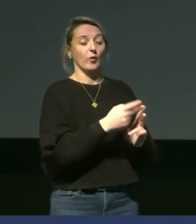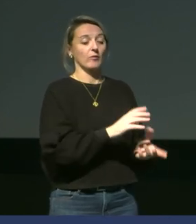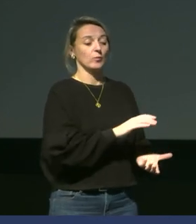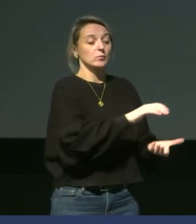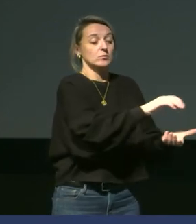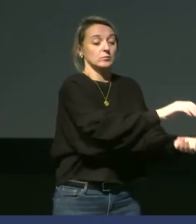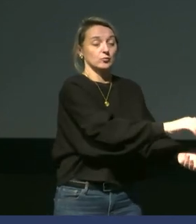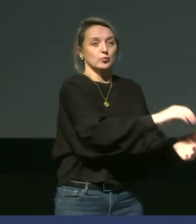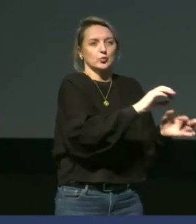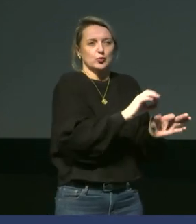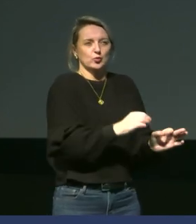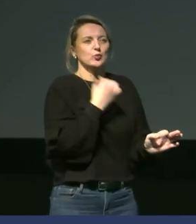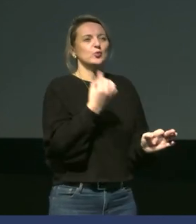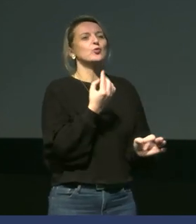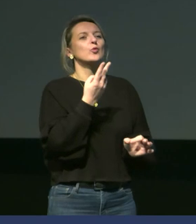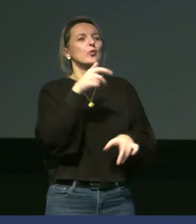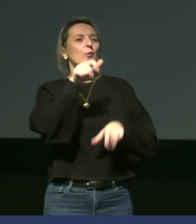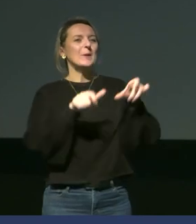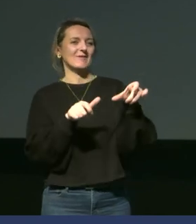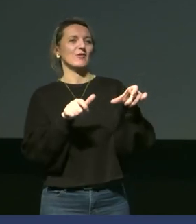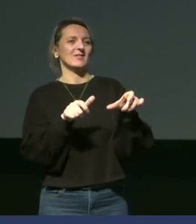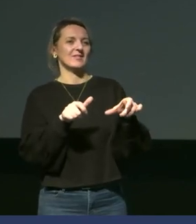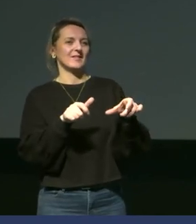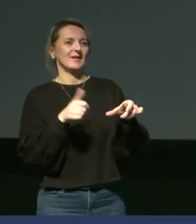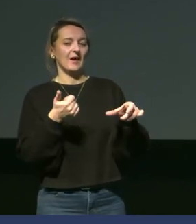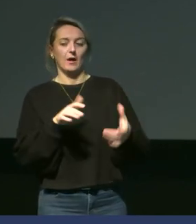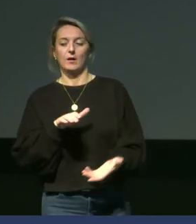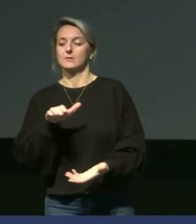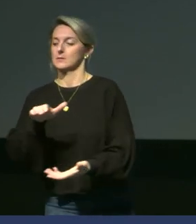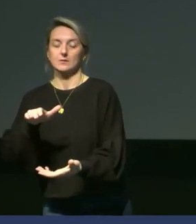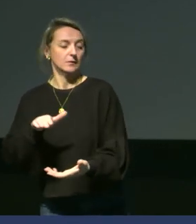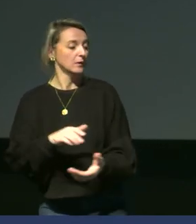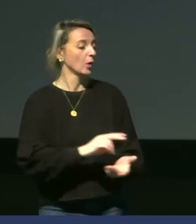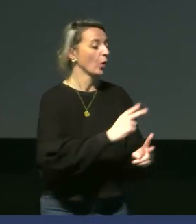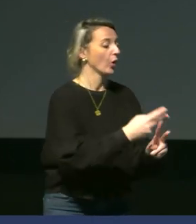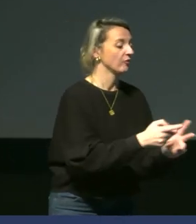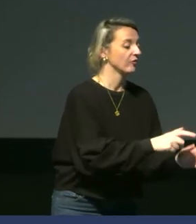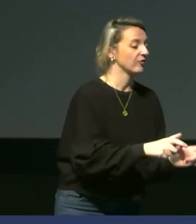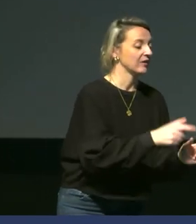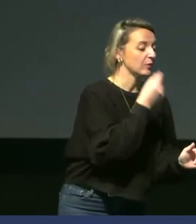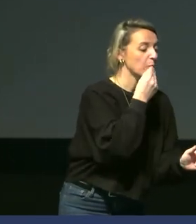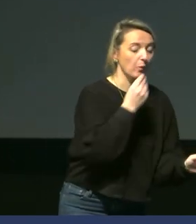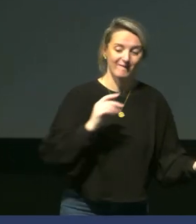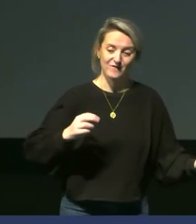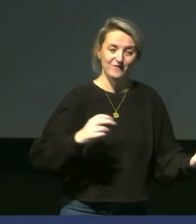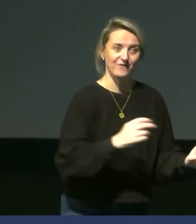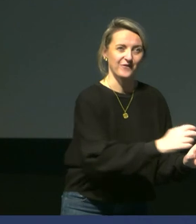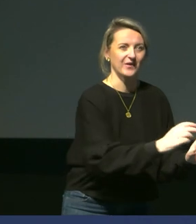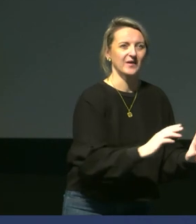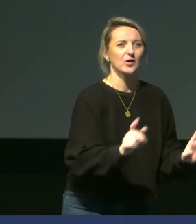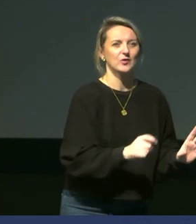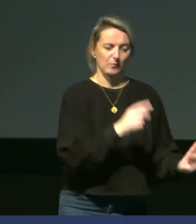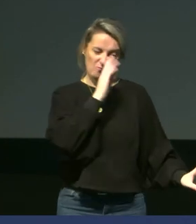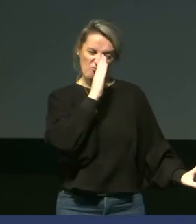deux, comme je disais, on est toujours deux à manipuler. On repose l'oeuf, tandis que l'autre relâche l'oiseau qui voit directement son oeuf et qui, quand tout va bien,